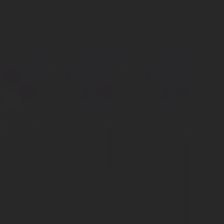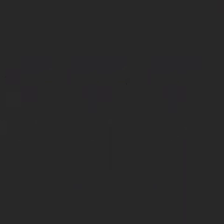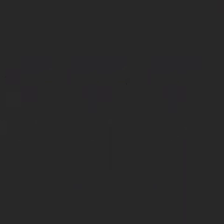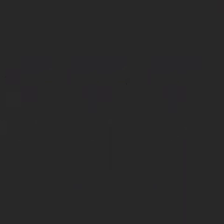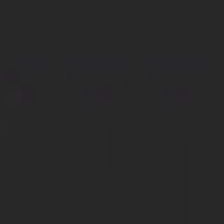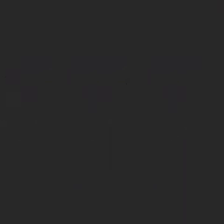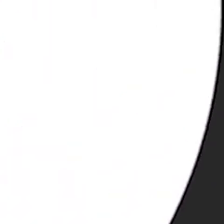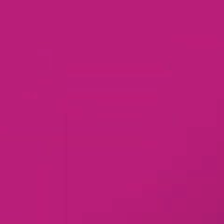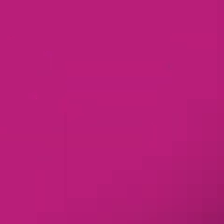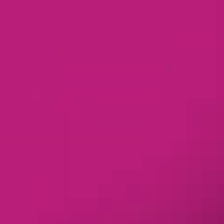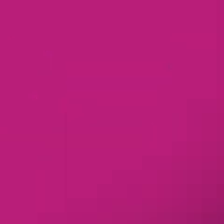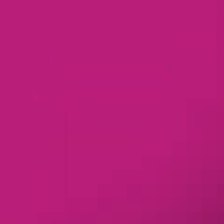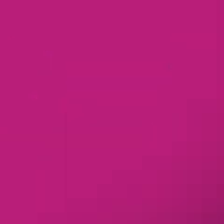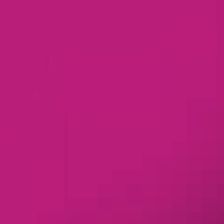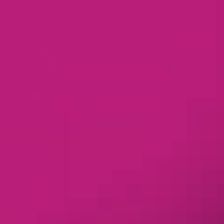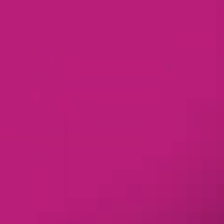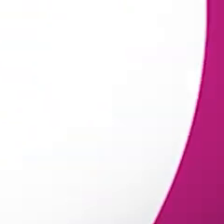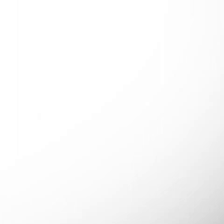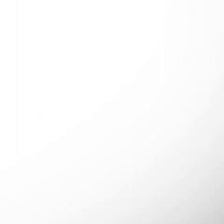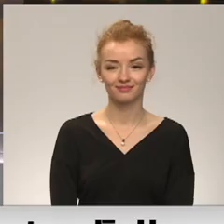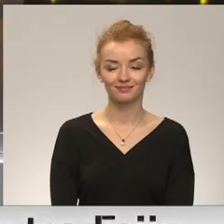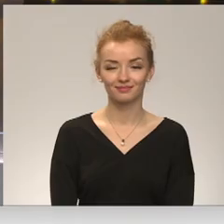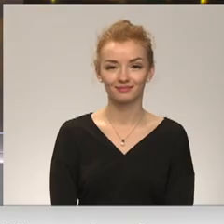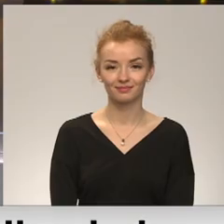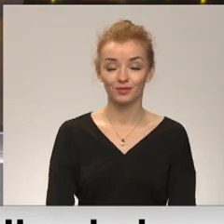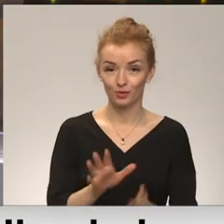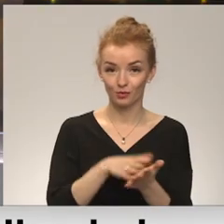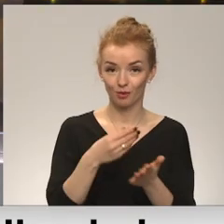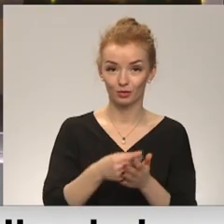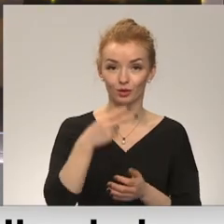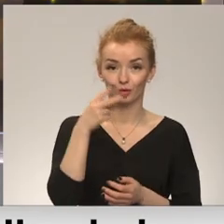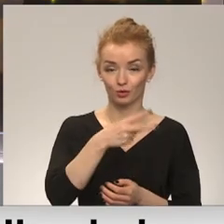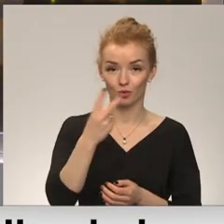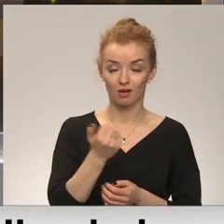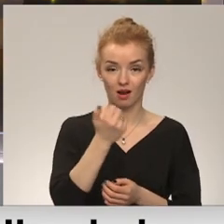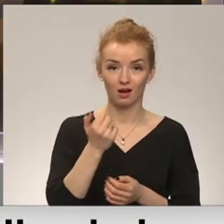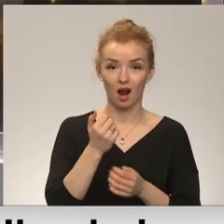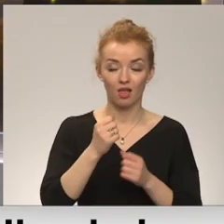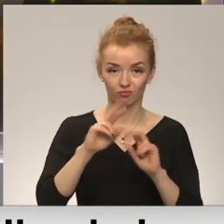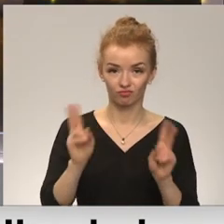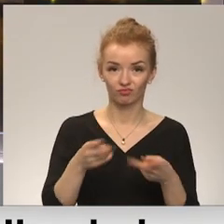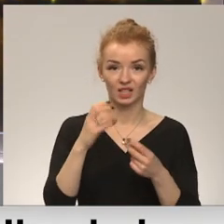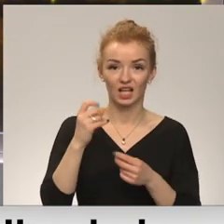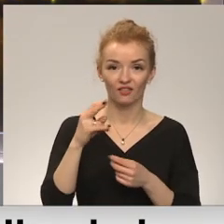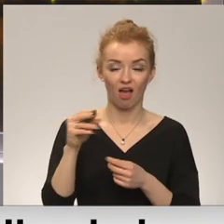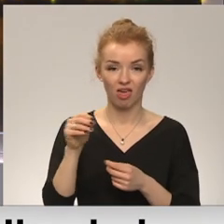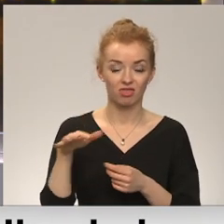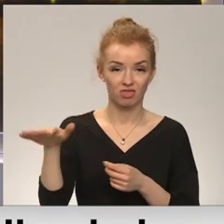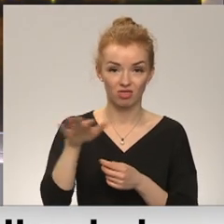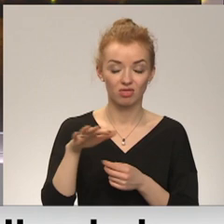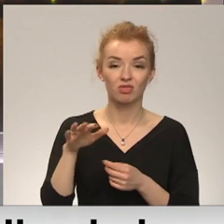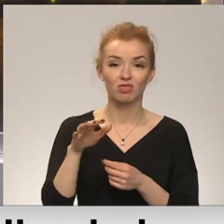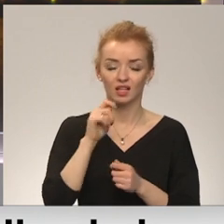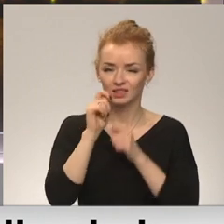Re! Viss ēters ir te! Kopš 2002. gada postoša augunas grēka Cēsvainas pilī. Piesaistot